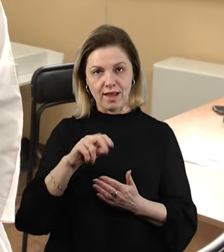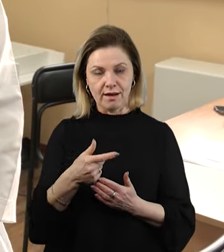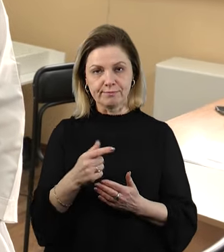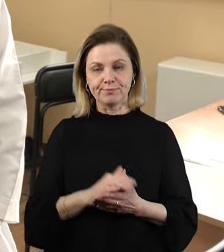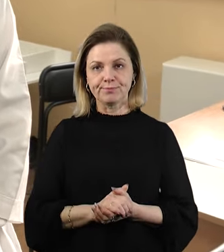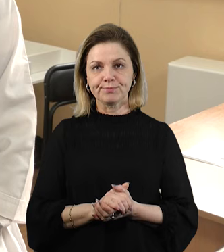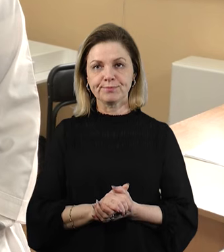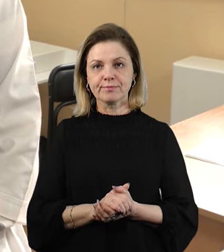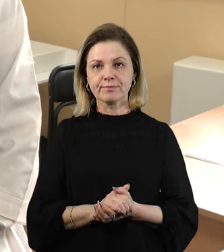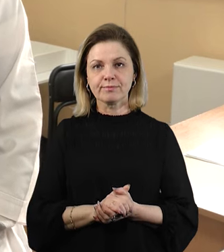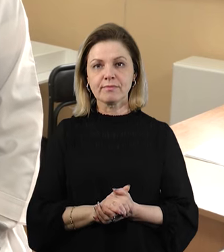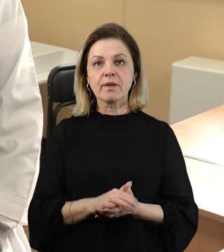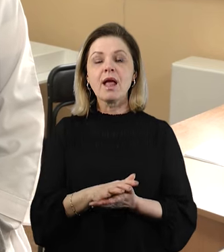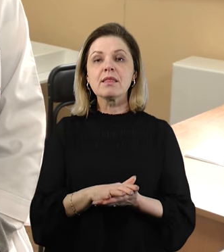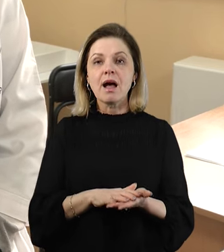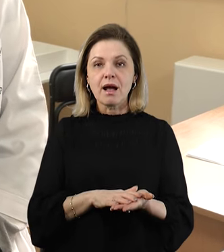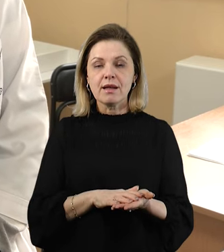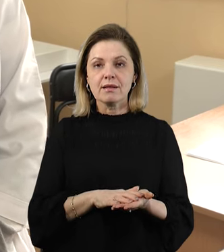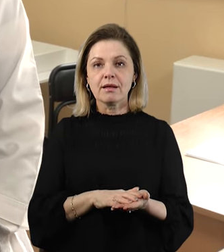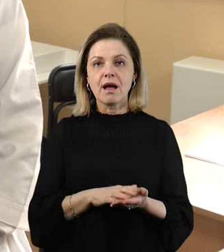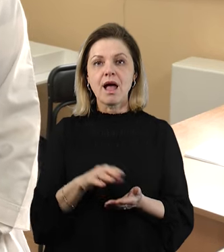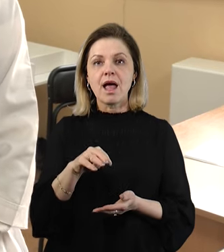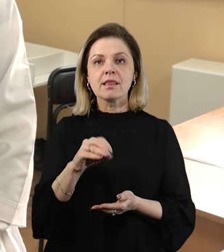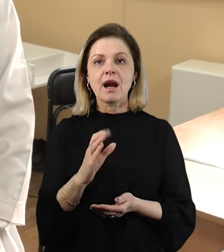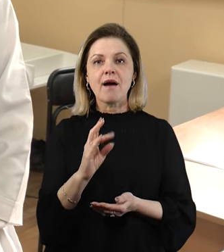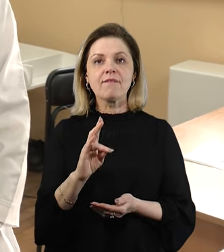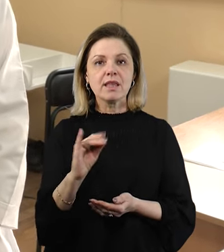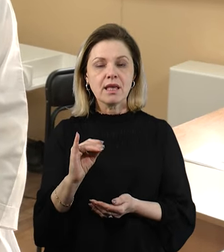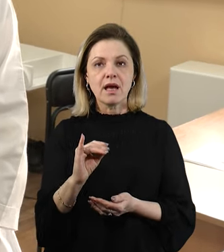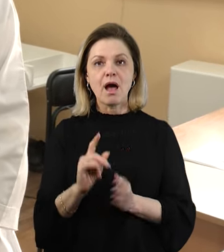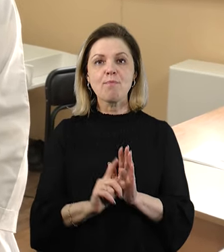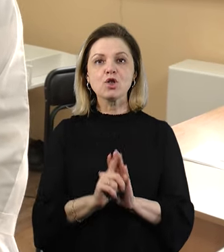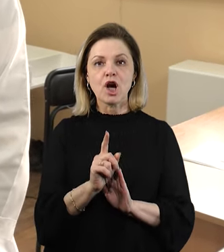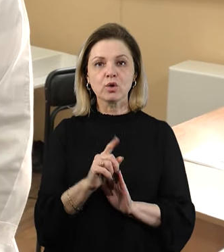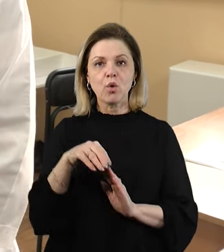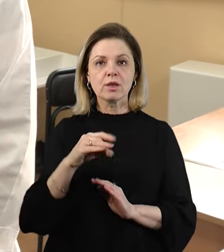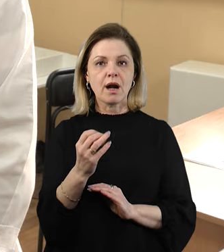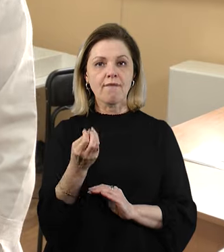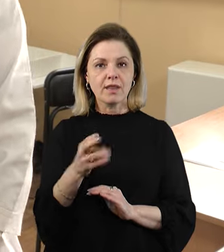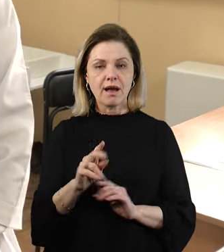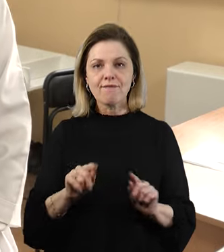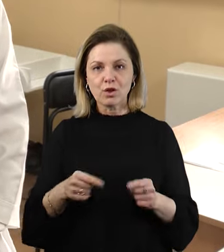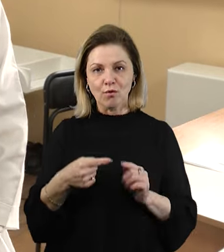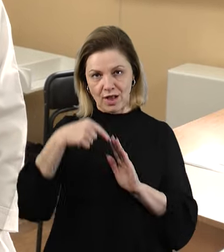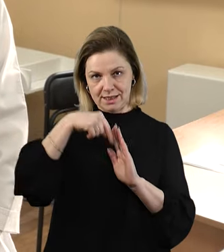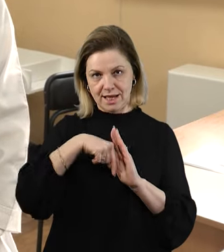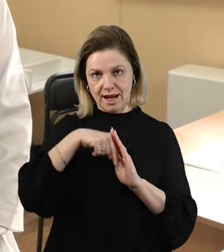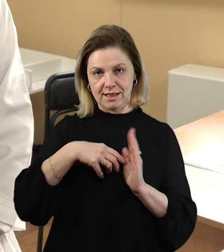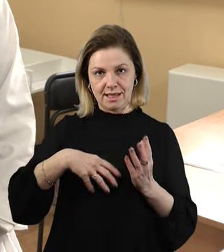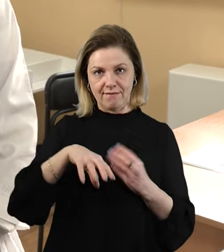цей. А далі вже в травні місяці, мабуть, на початку травня відновили тут всередині все.